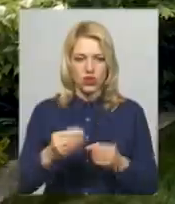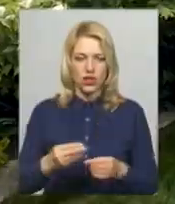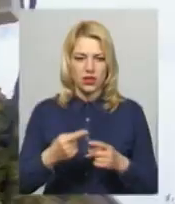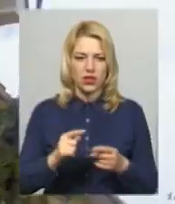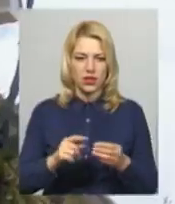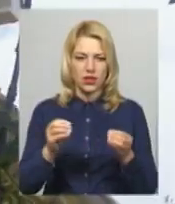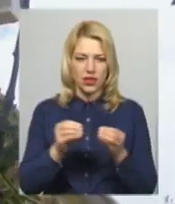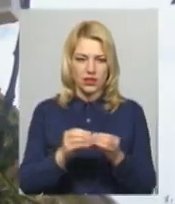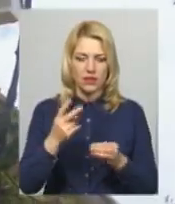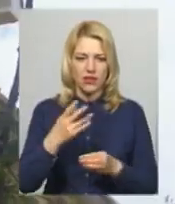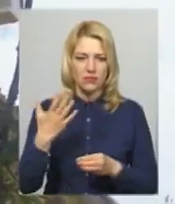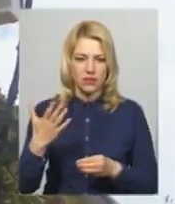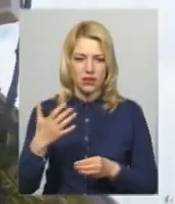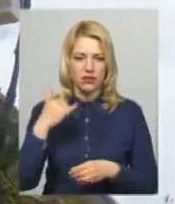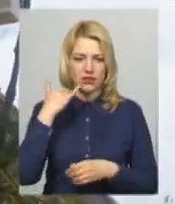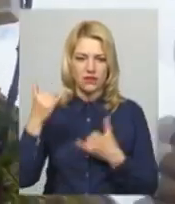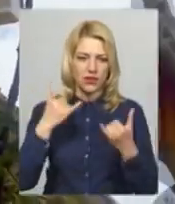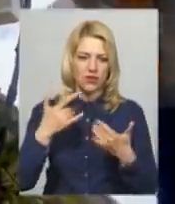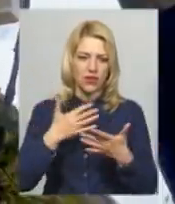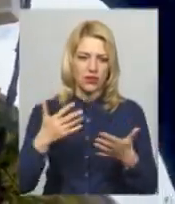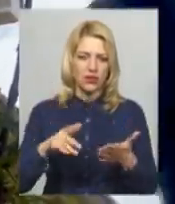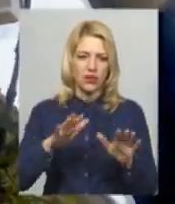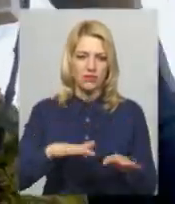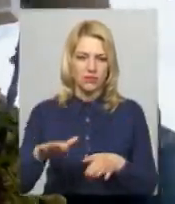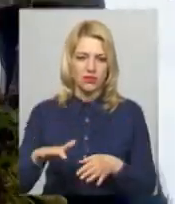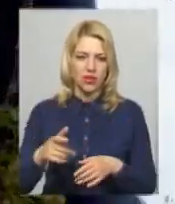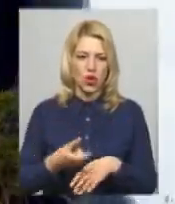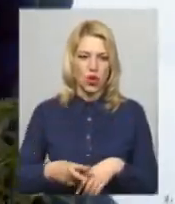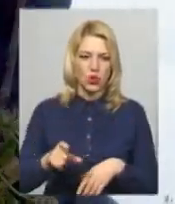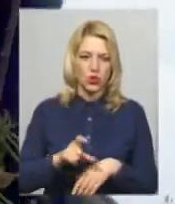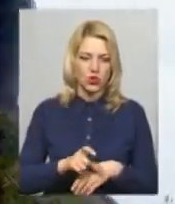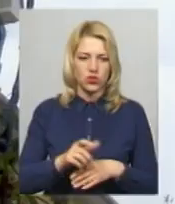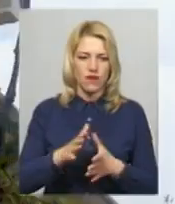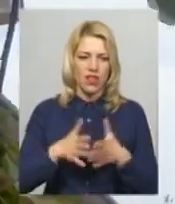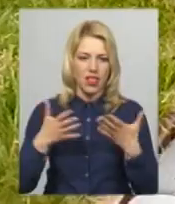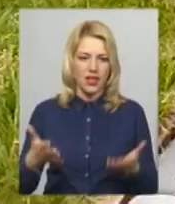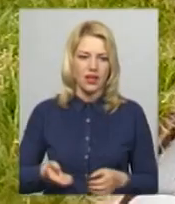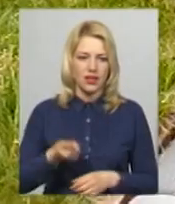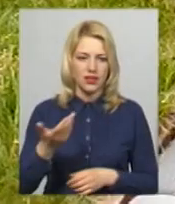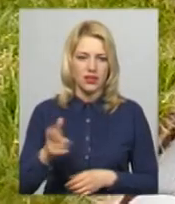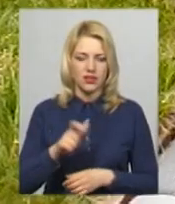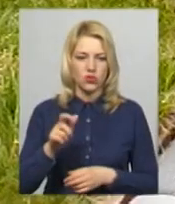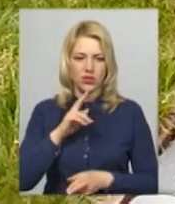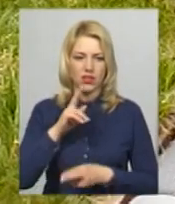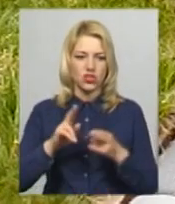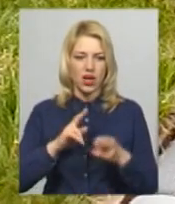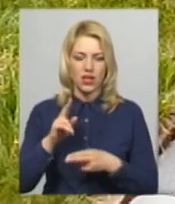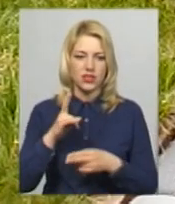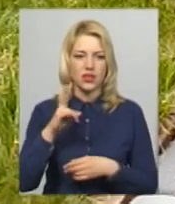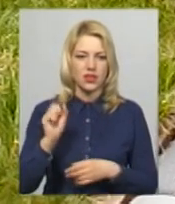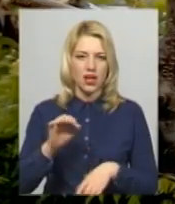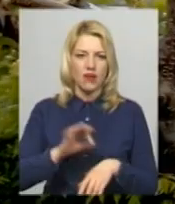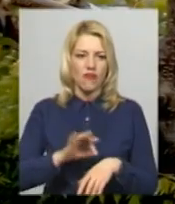-25 дзвінків з різних місць. Дуже велика кількість людей жаліються саме на